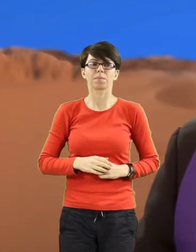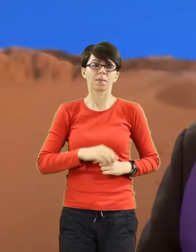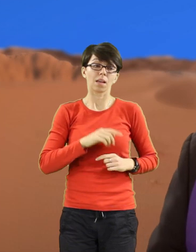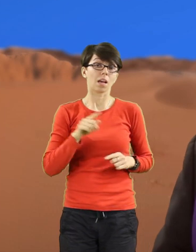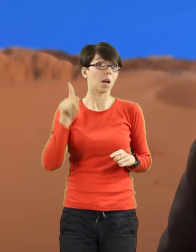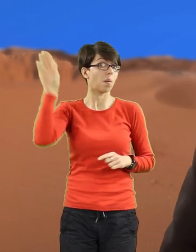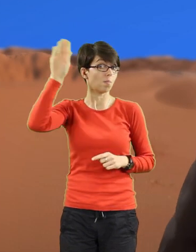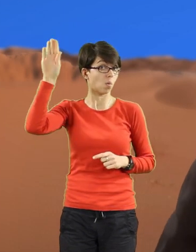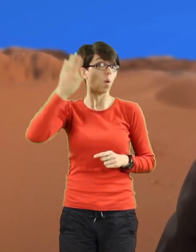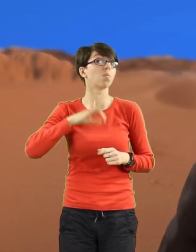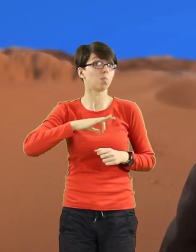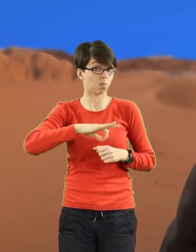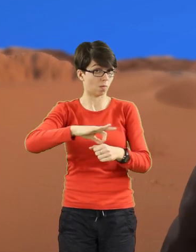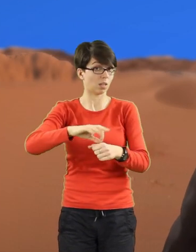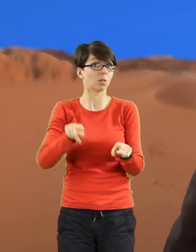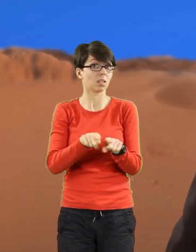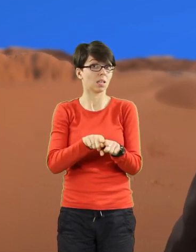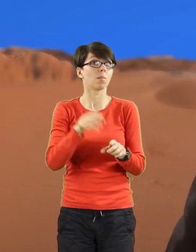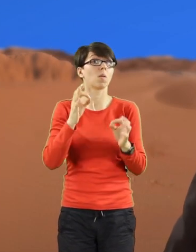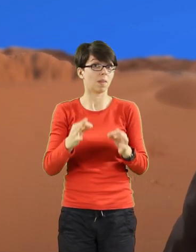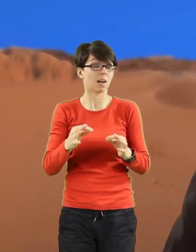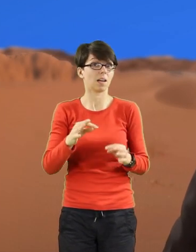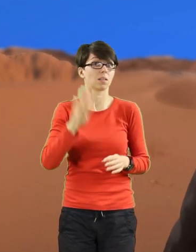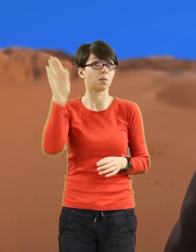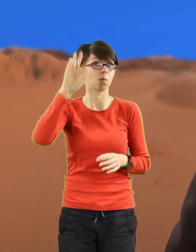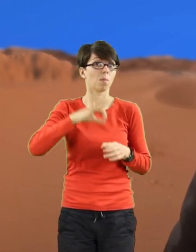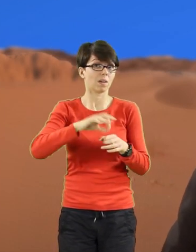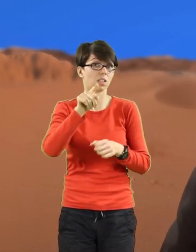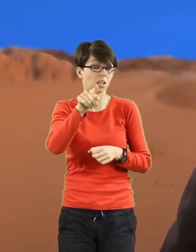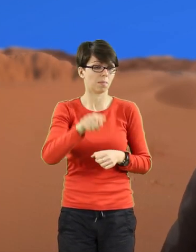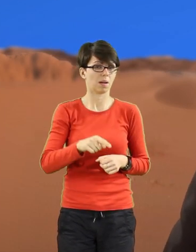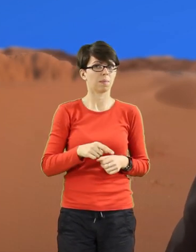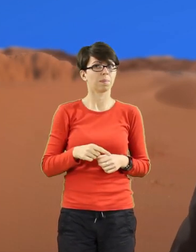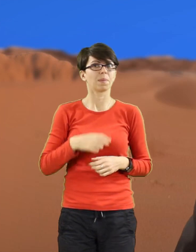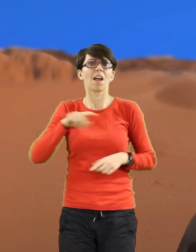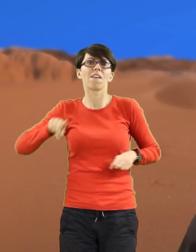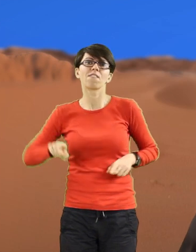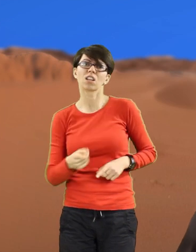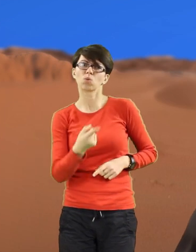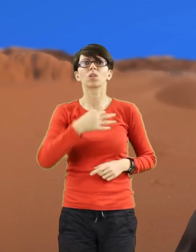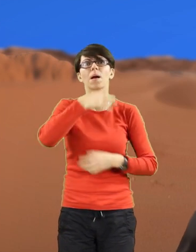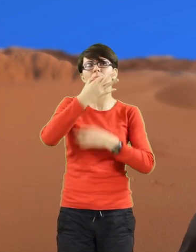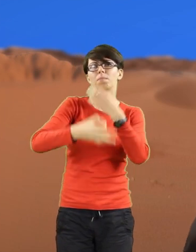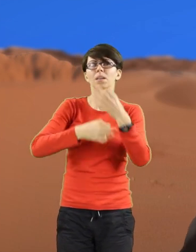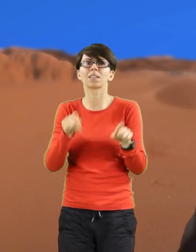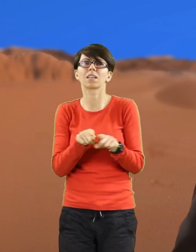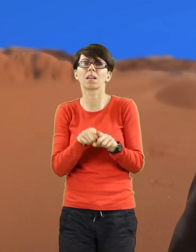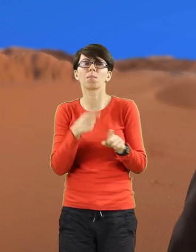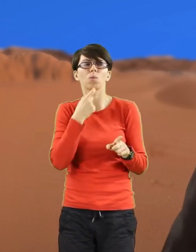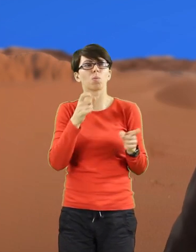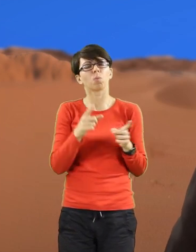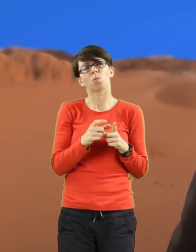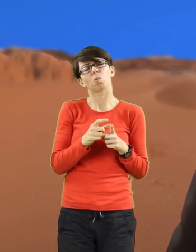Czas pustyni to jest czas, by zapomnieć, tak dalej mówiły słowa francuskiej pieśni, o tym, co